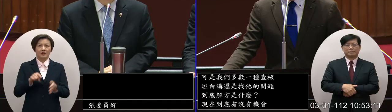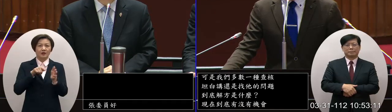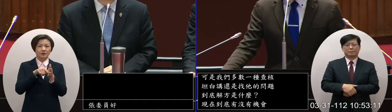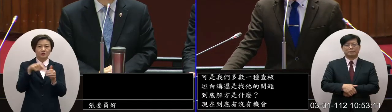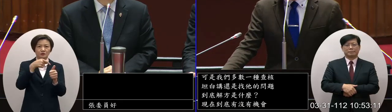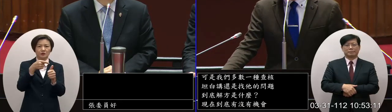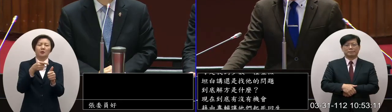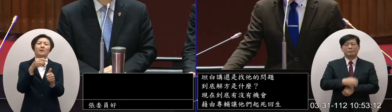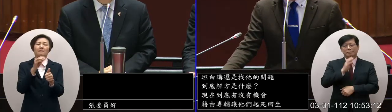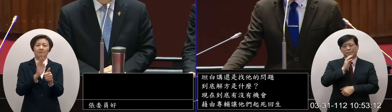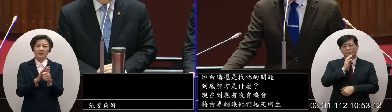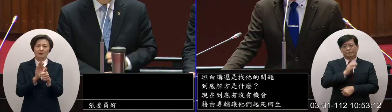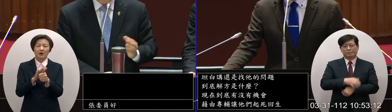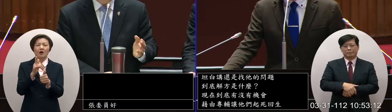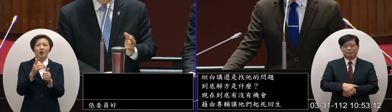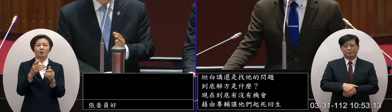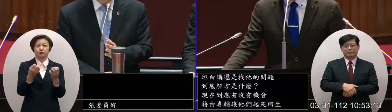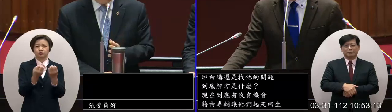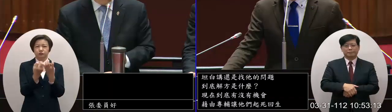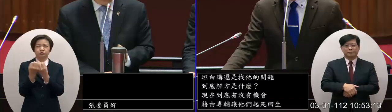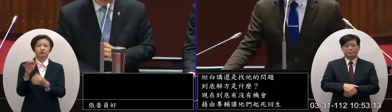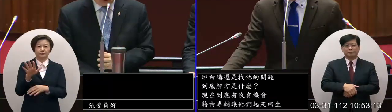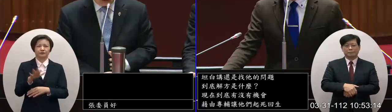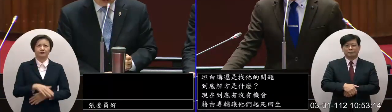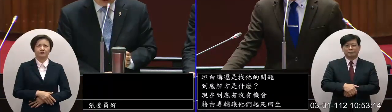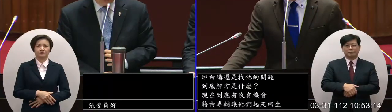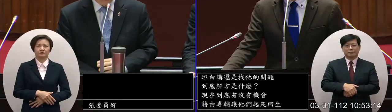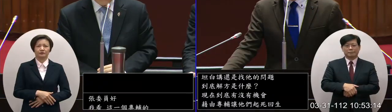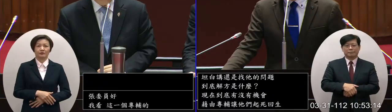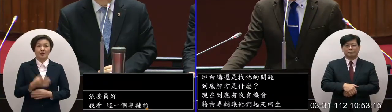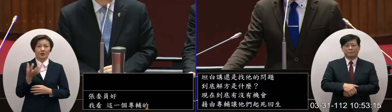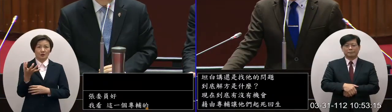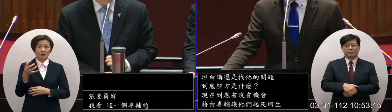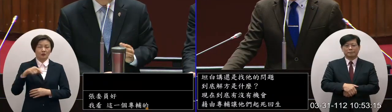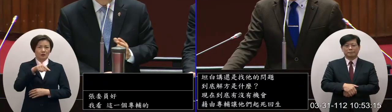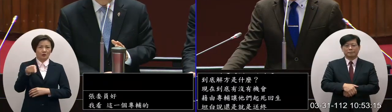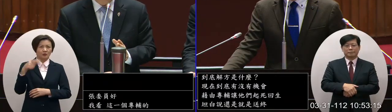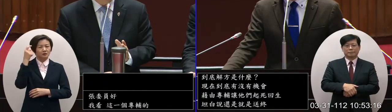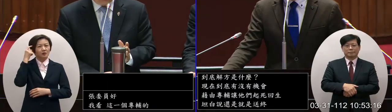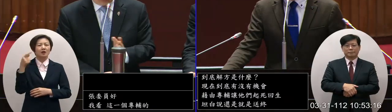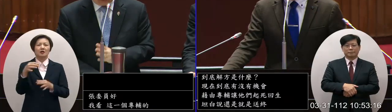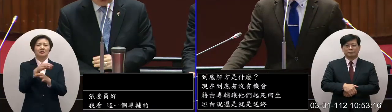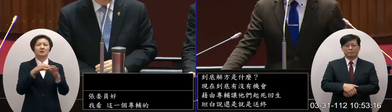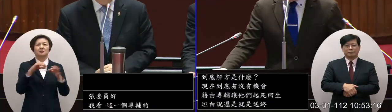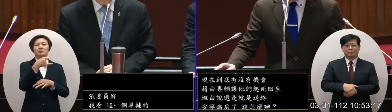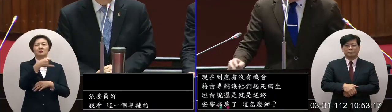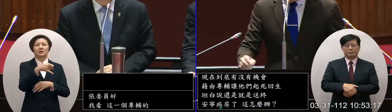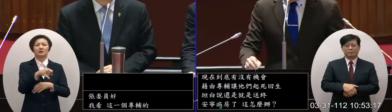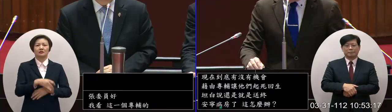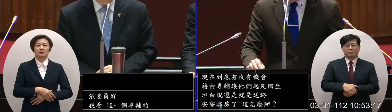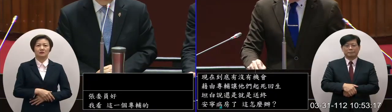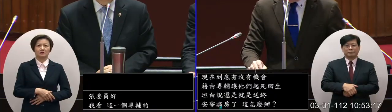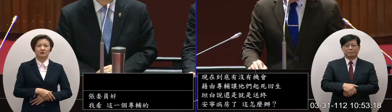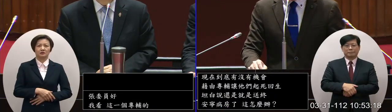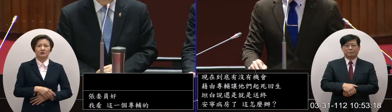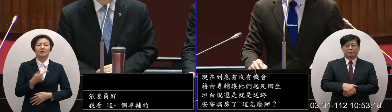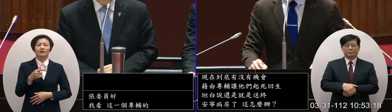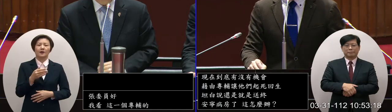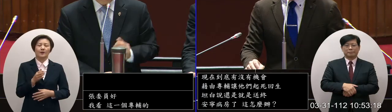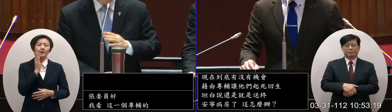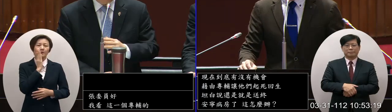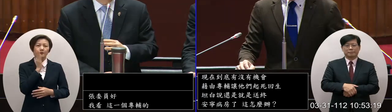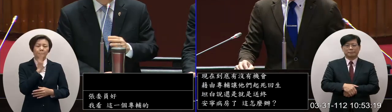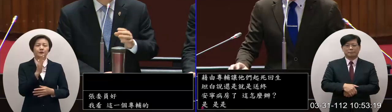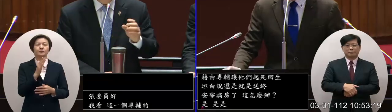都還滿多的是所以就像你講的大部分我們就是因為他經營不善所以怎麼樣讓他平順